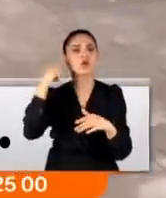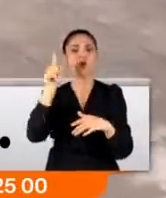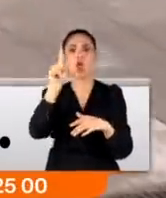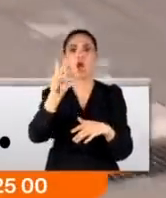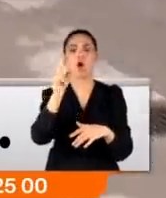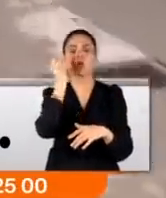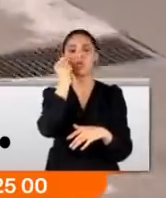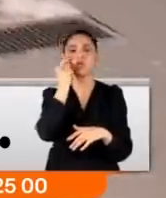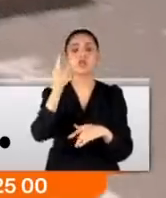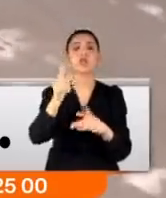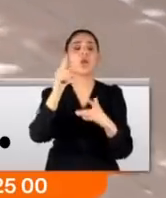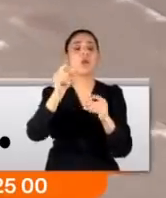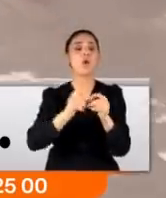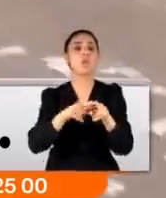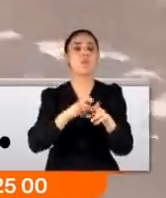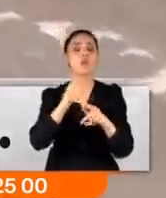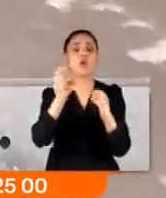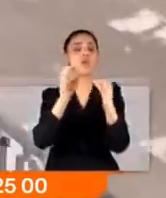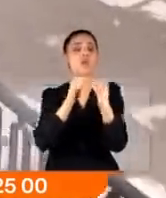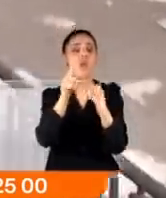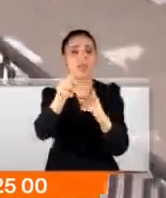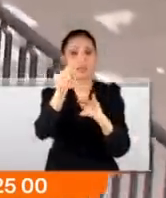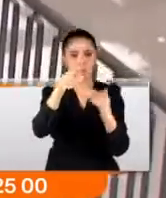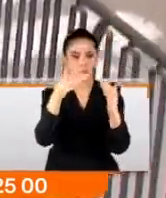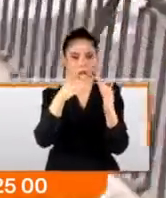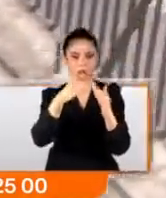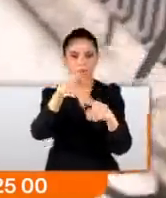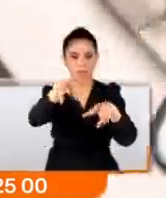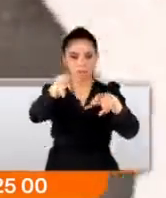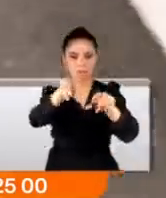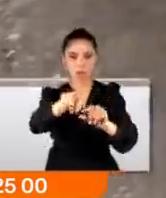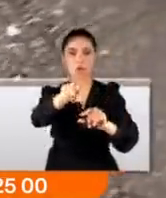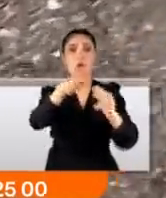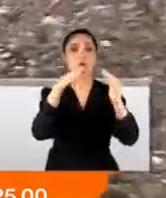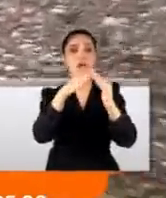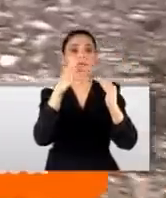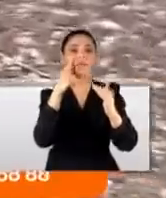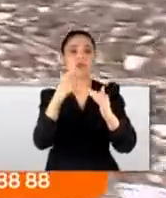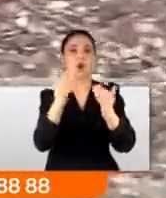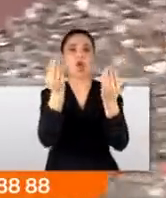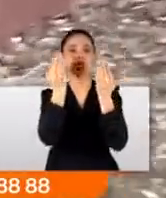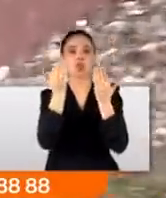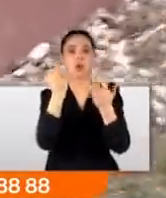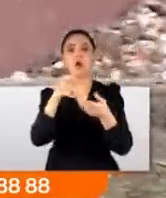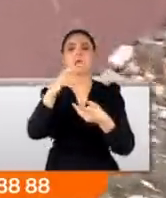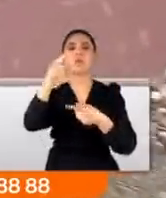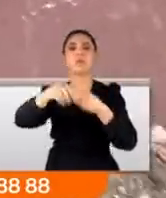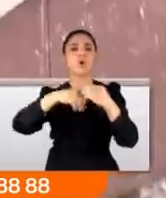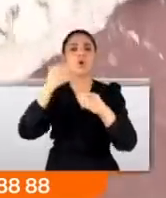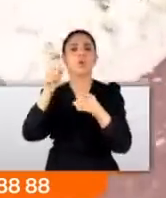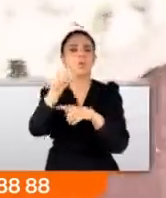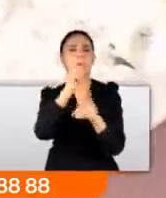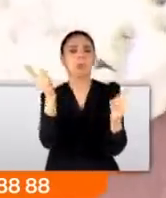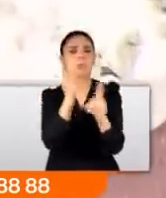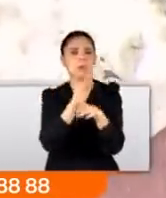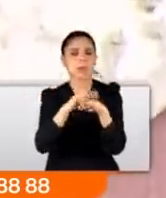kişilik büyücü çetesi Ankara Altındağ'da bulunan işte bu daireyi kendilerine mesken tutmuşlardı. Dua ederek ve muska yaparak büyü